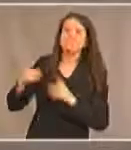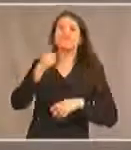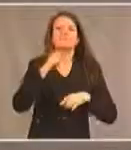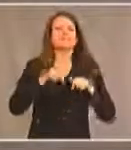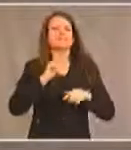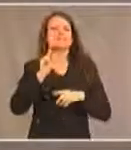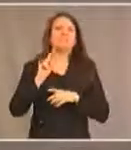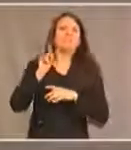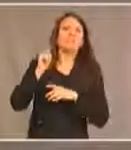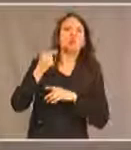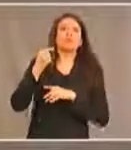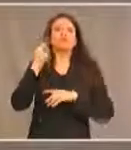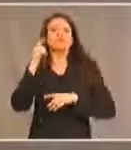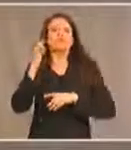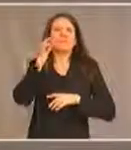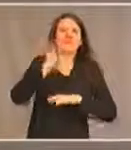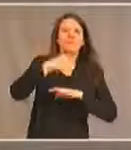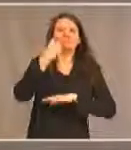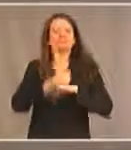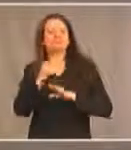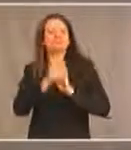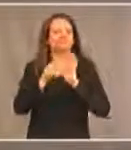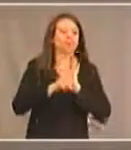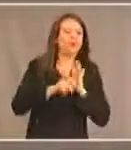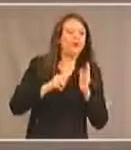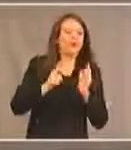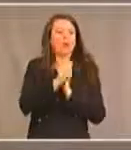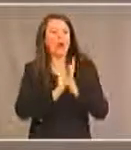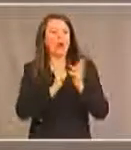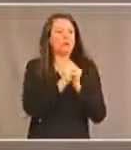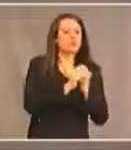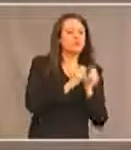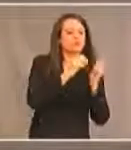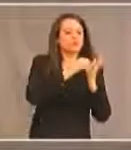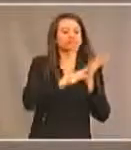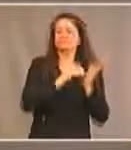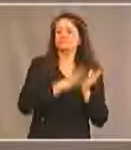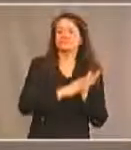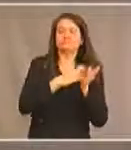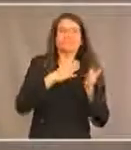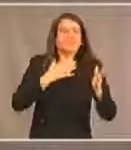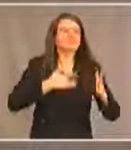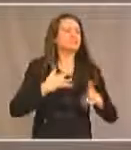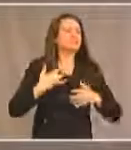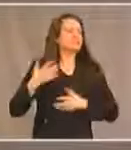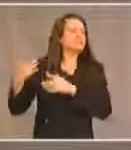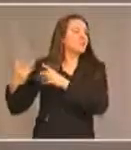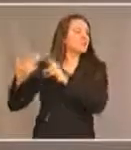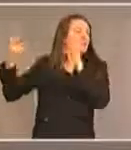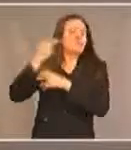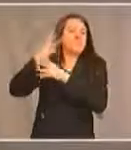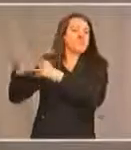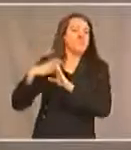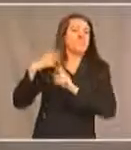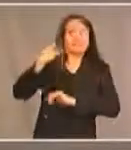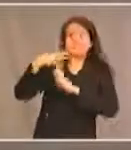à Ottawa parce qu'on n pas besoin de ressentir cette douleur mais dès qu'on sort dans la communauté on voit ce